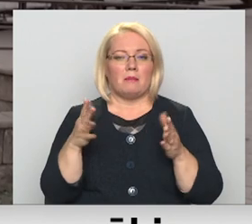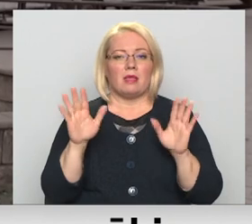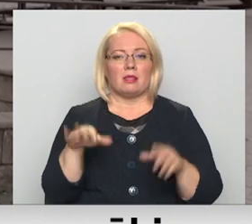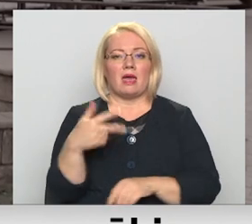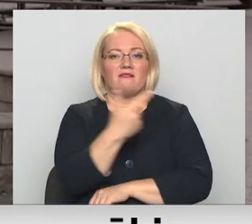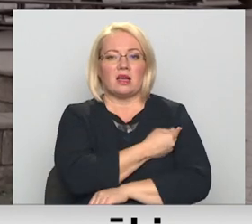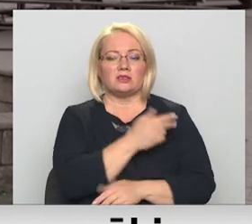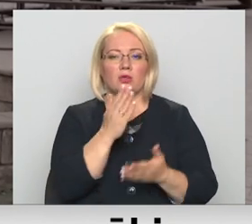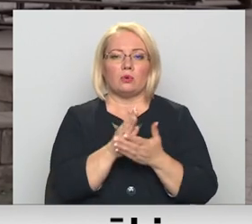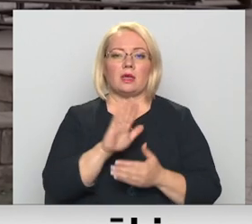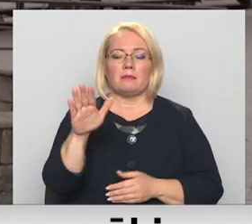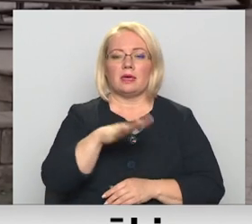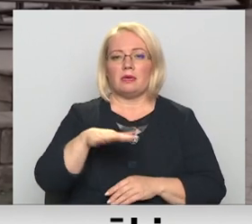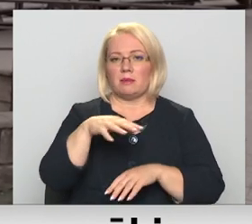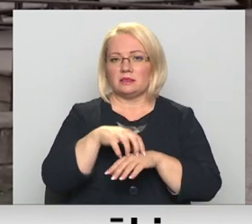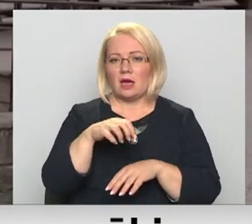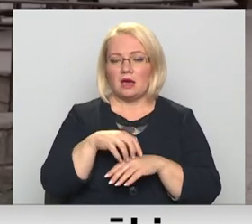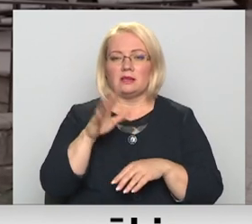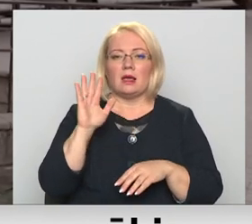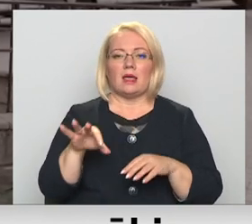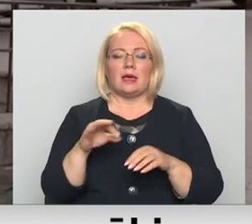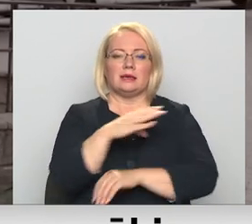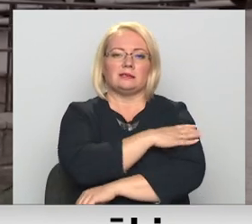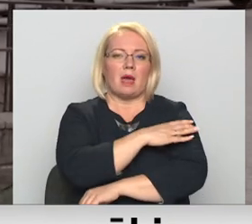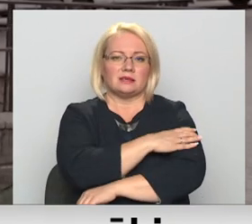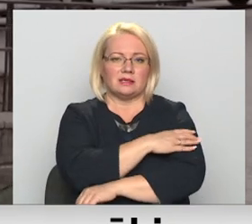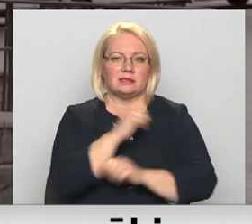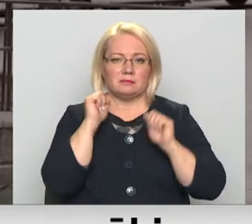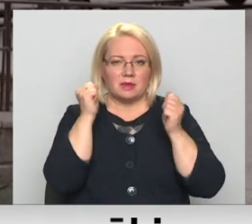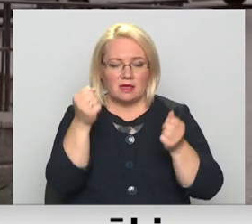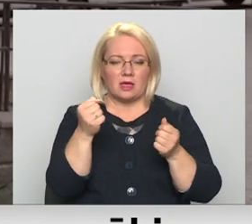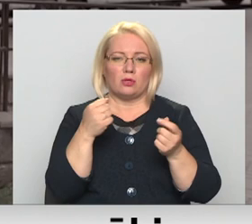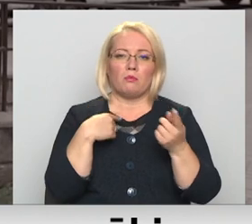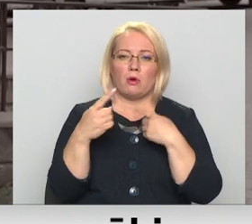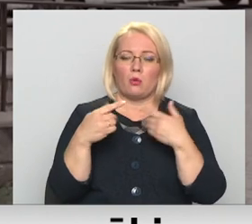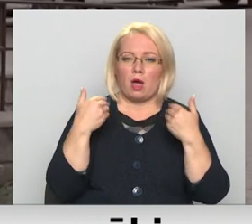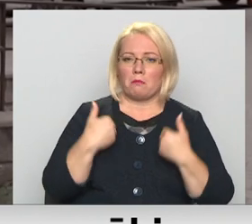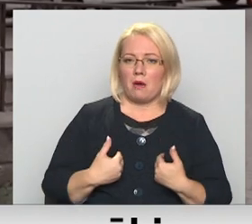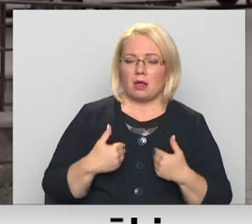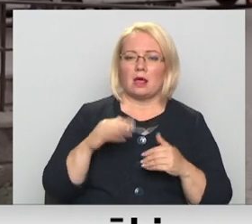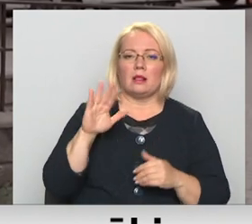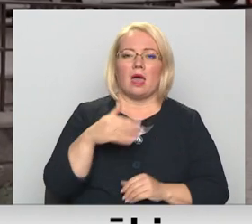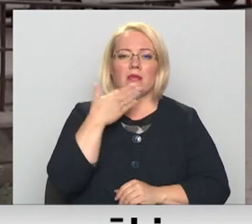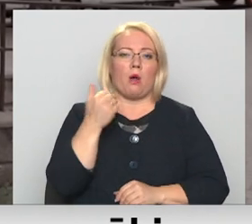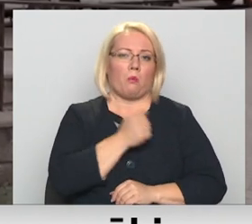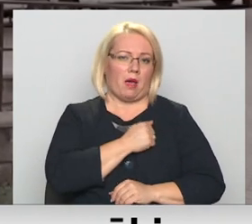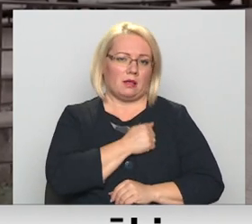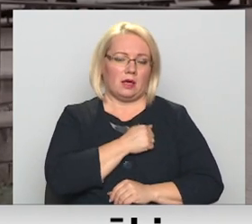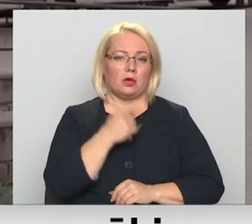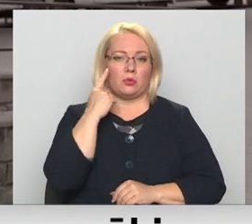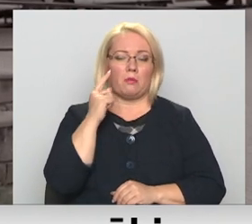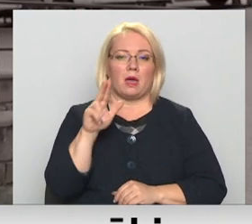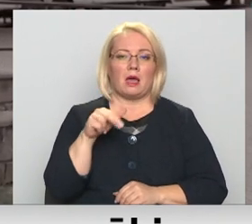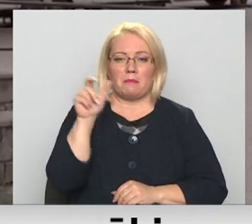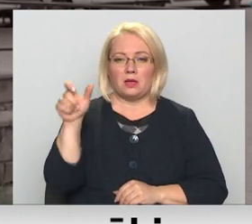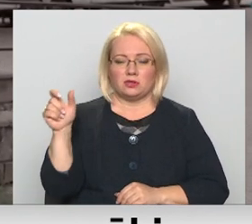vakcinācija noteikti pie ģimenes ārsta, vai izmērītu tur atsiņas spiedienu, parunātos ar mani, lai cik nebūtu bailīgi, domāja, ka pensina ar